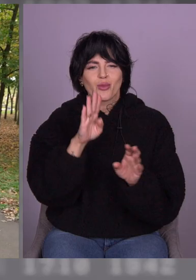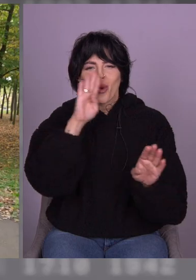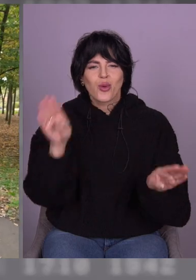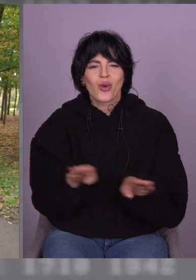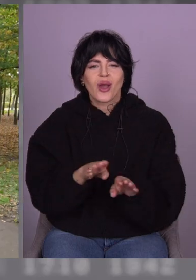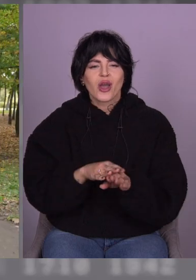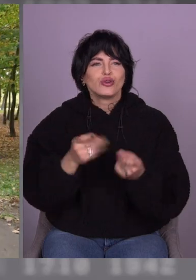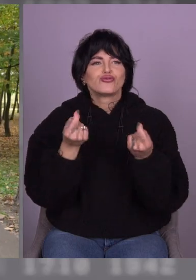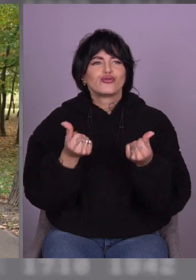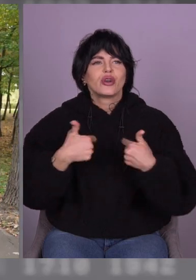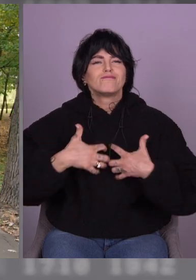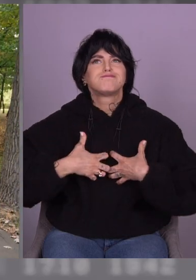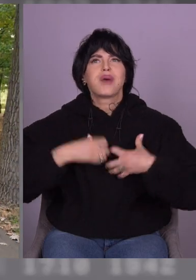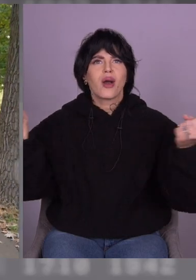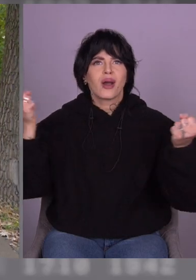щось задоволення.